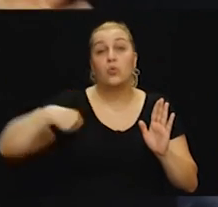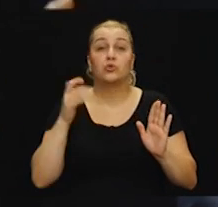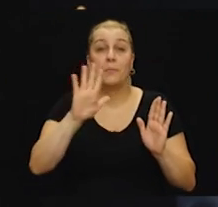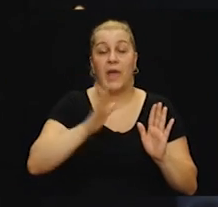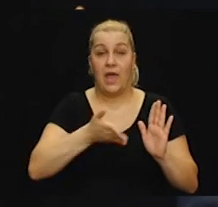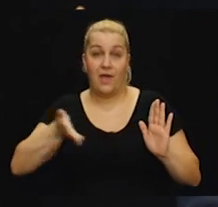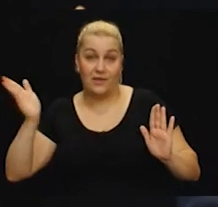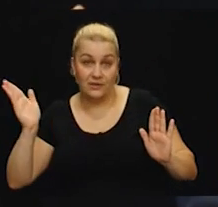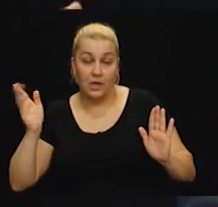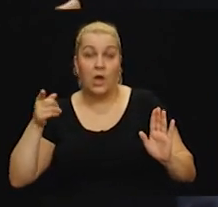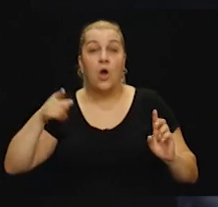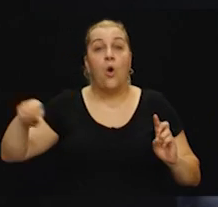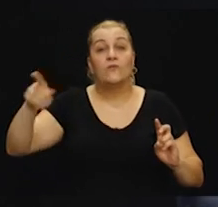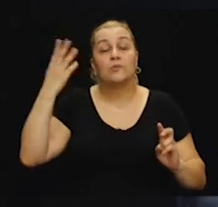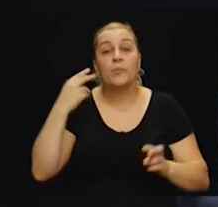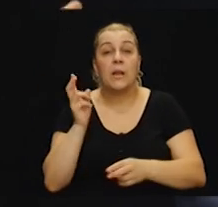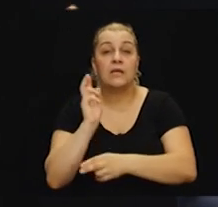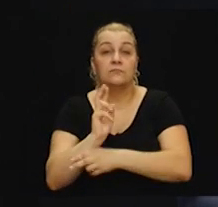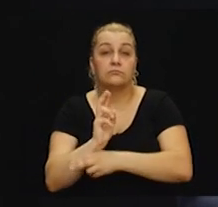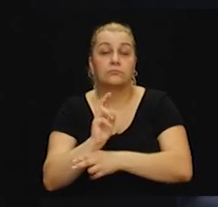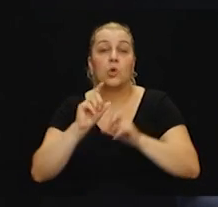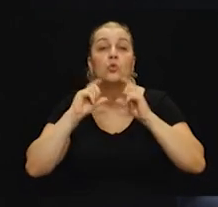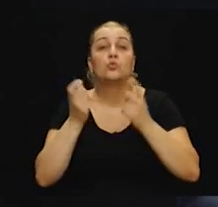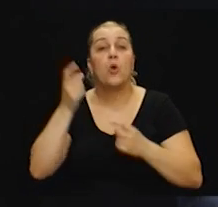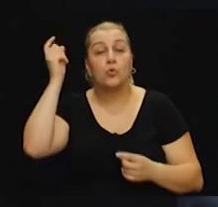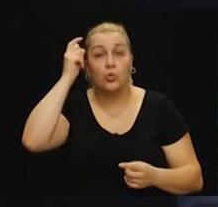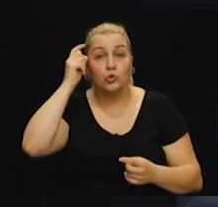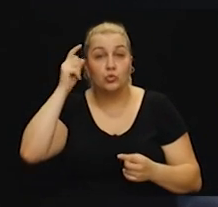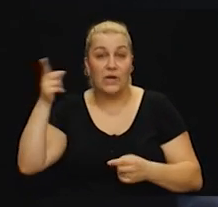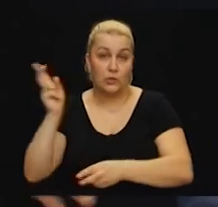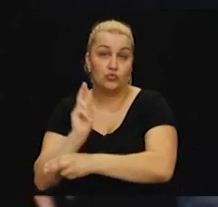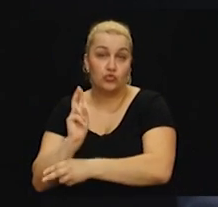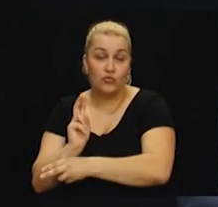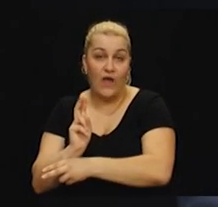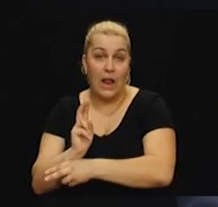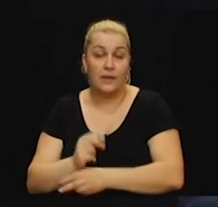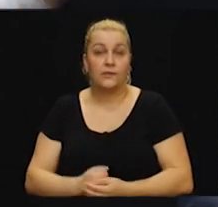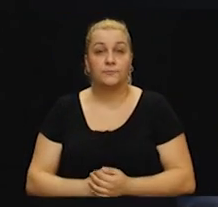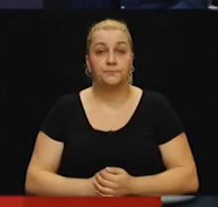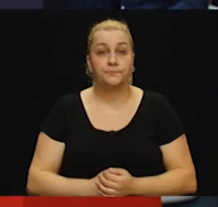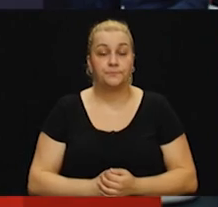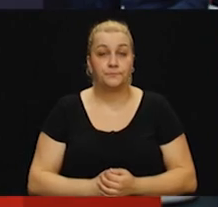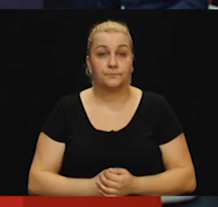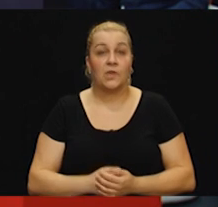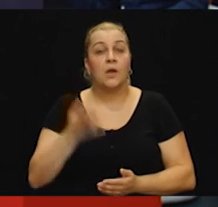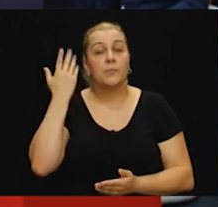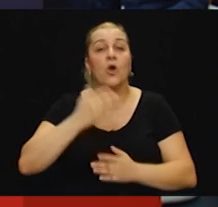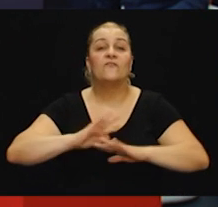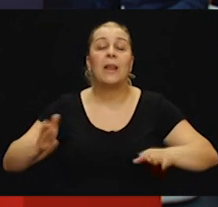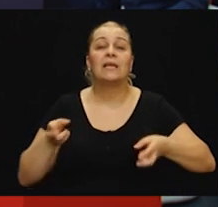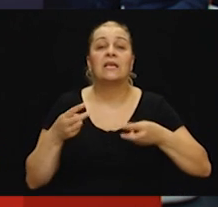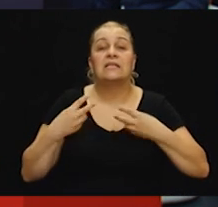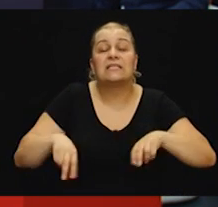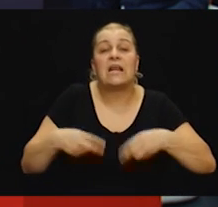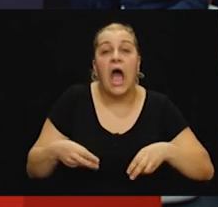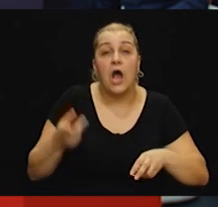su bili u Domu kulture, čuvali su i naši vojnici Goran Bezer. I neki neklapalo tamo lišto. Veliki strah je bijao